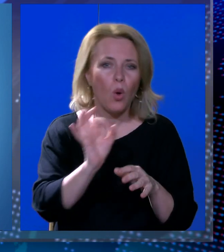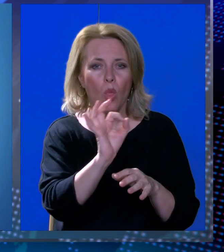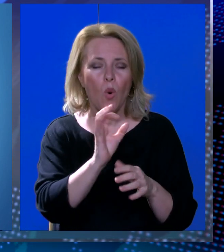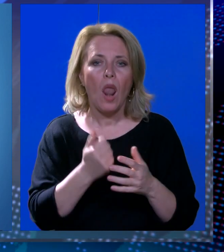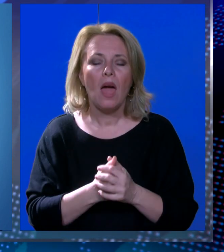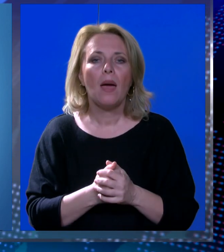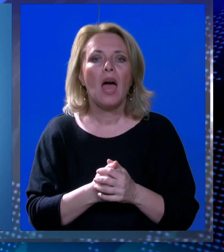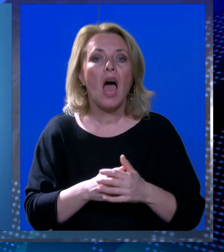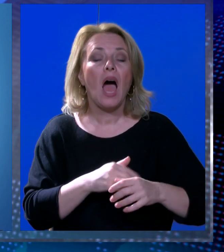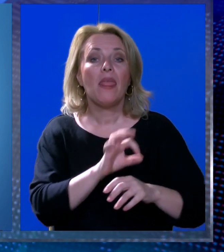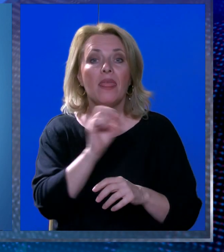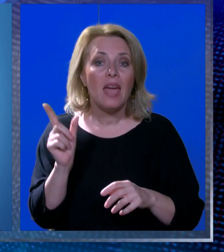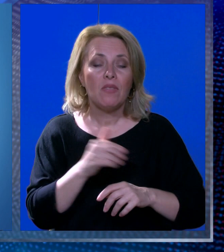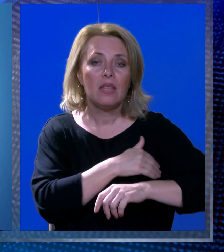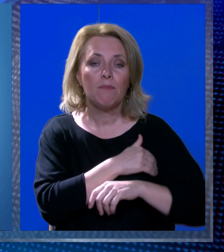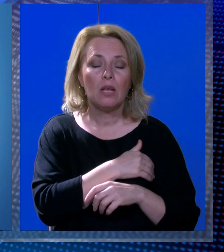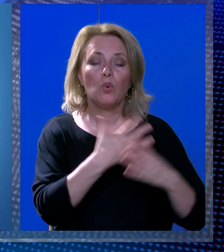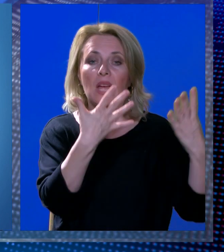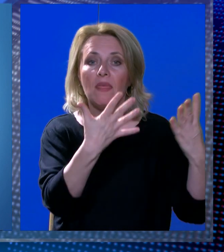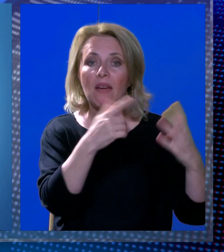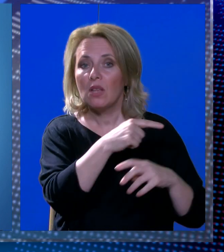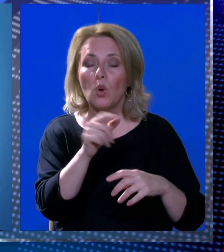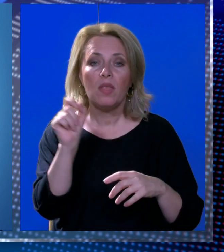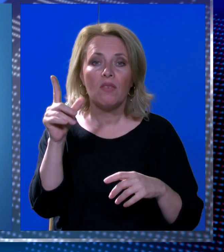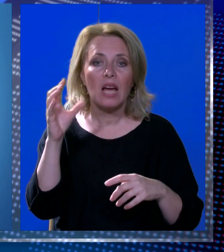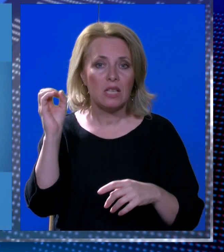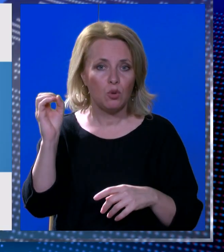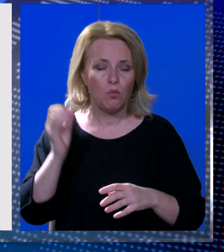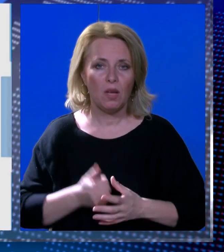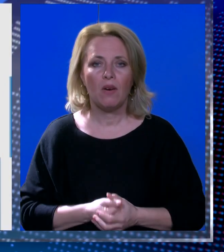najviša dnevna temperatura između 9 i 12 celzijevih stupnjeva.